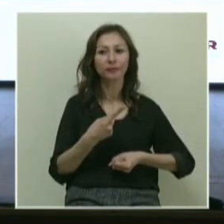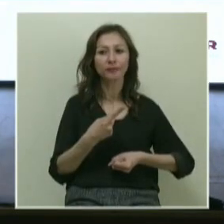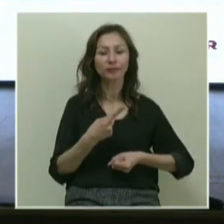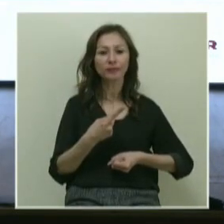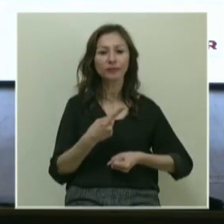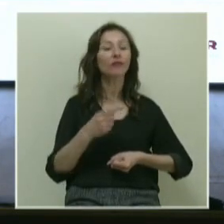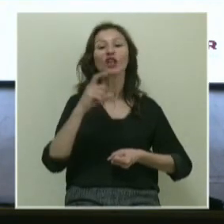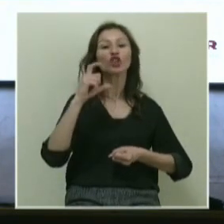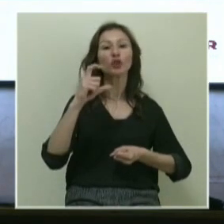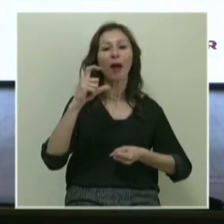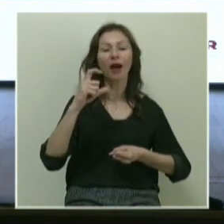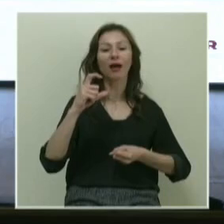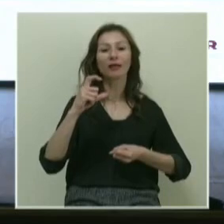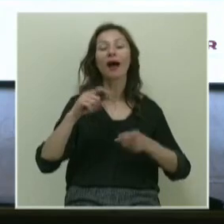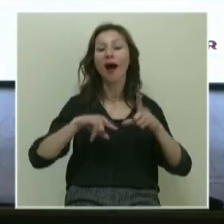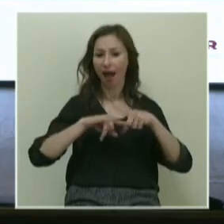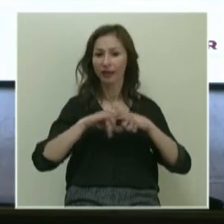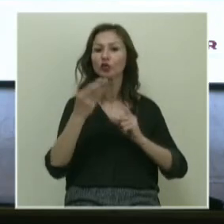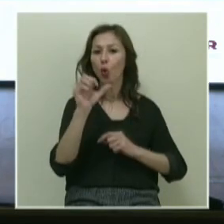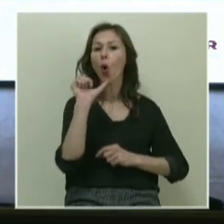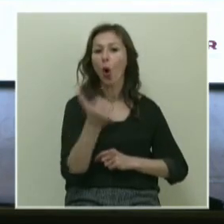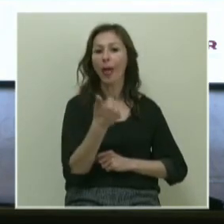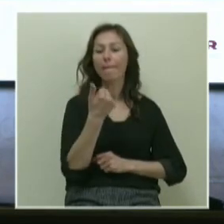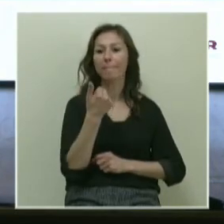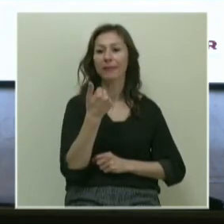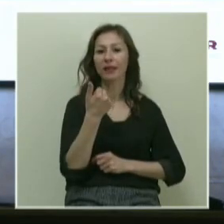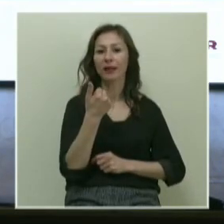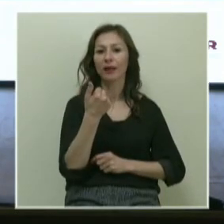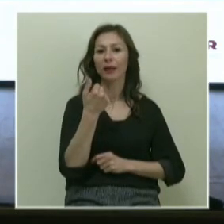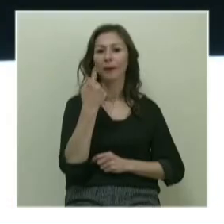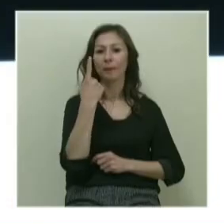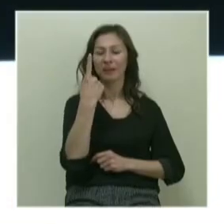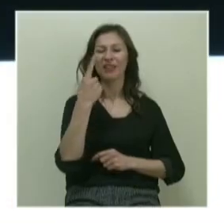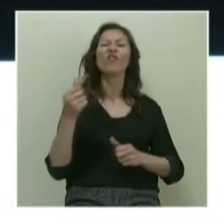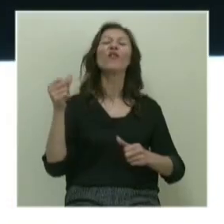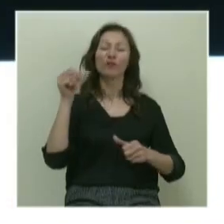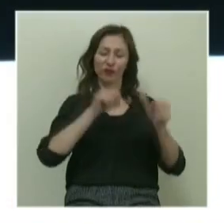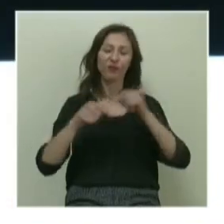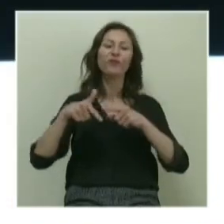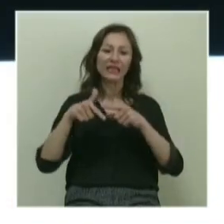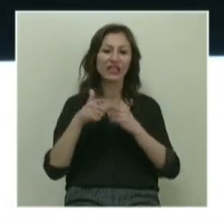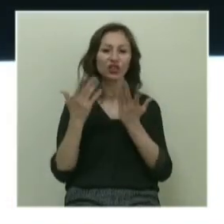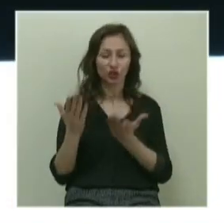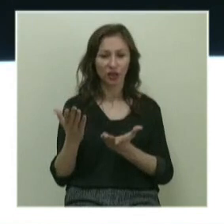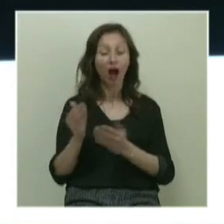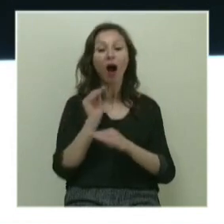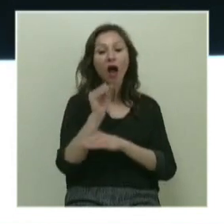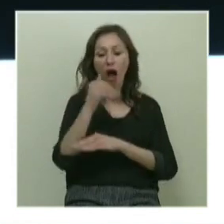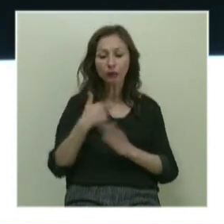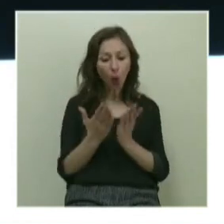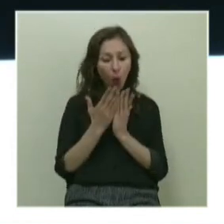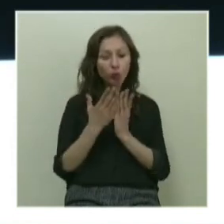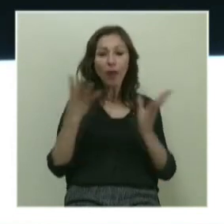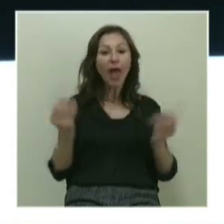Cimel Halil'i çok önemli bir kuantum fizikçisi. Hayatımda